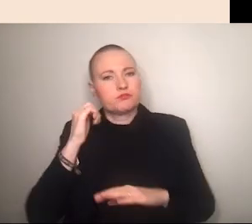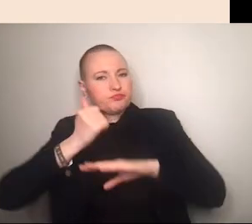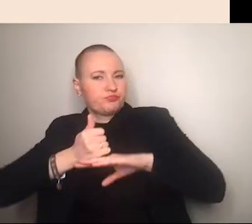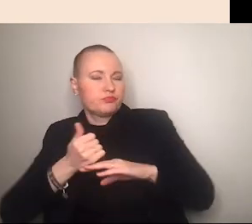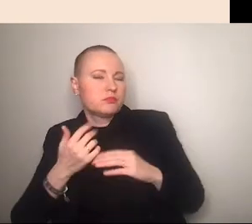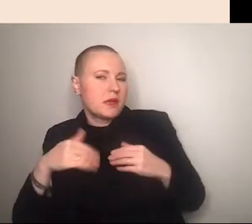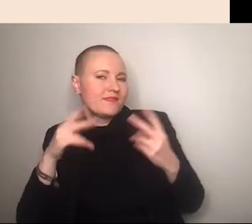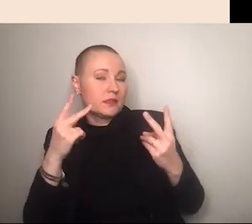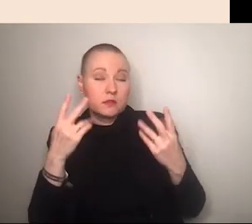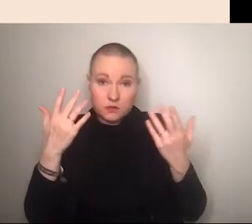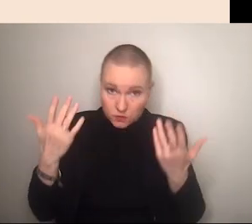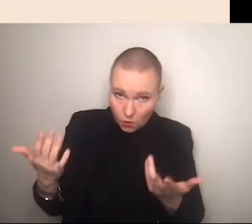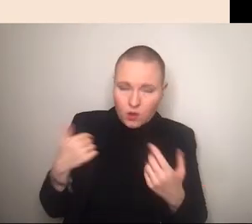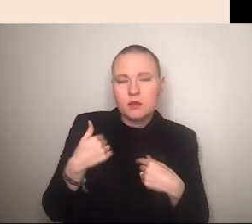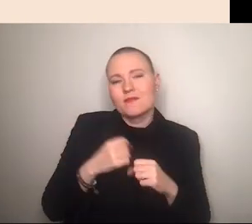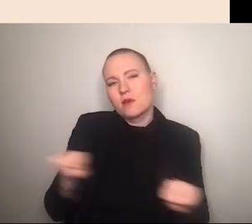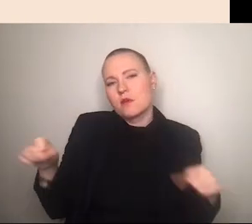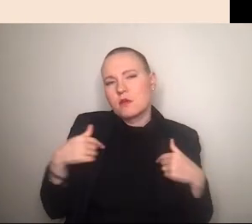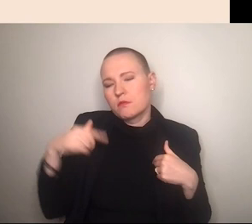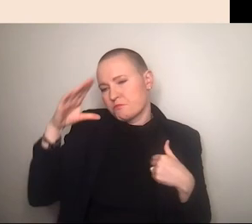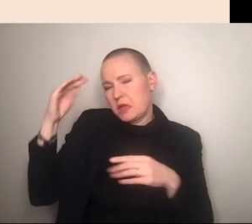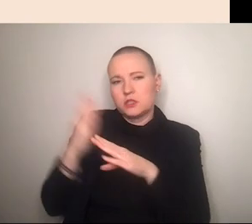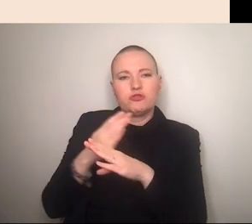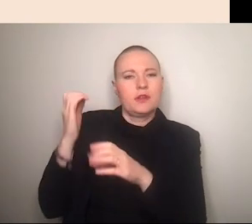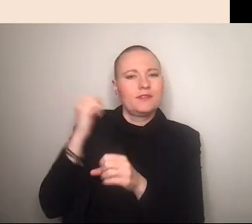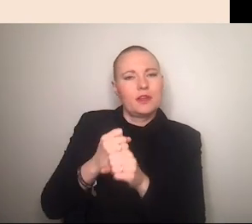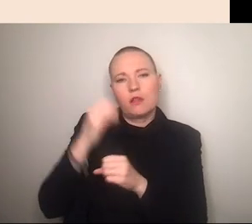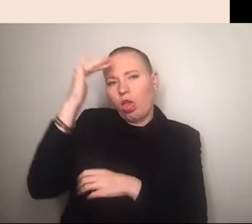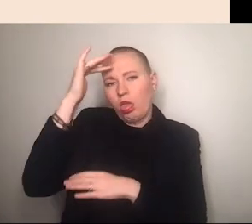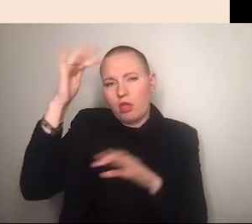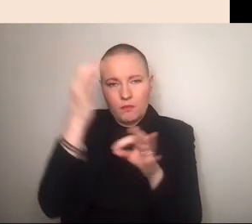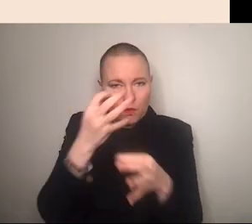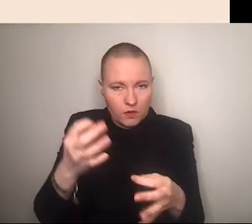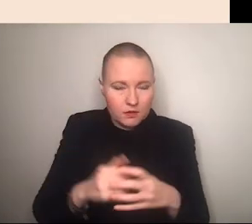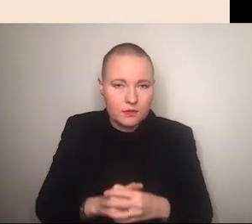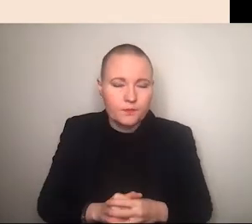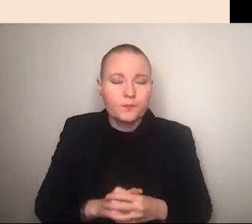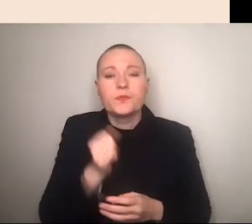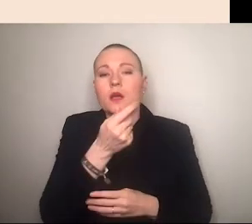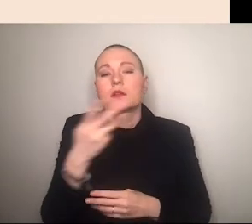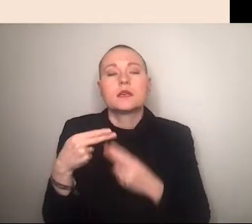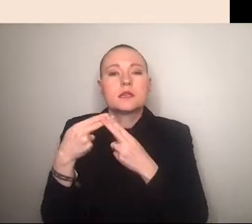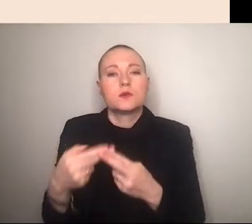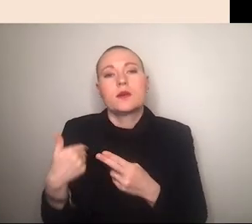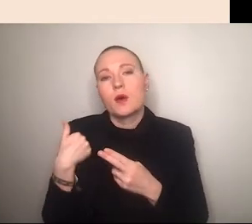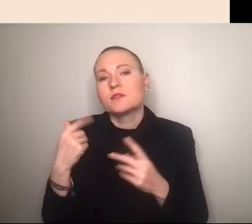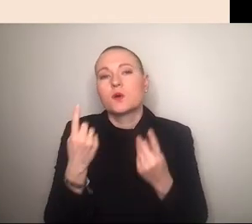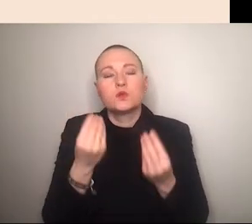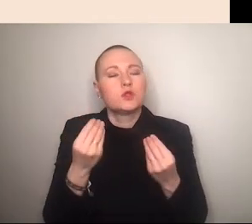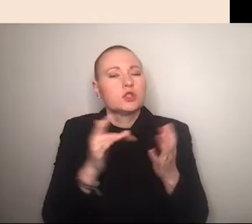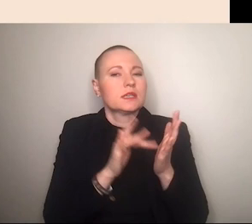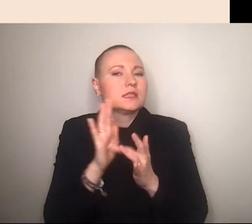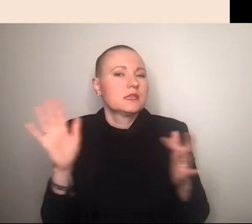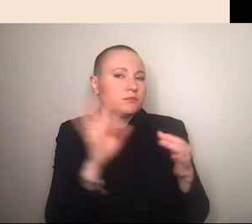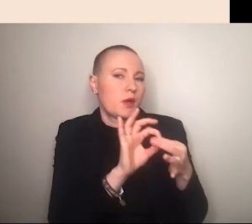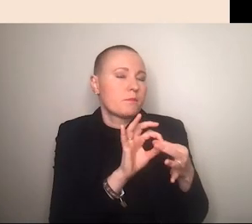vermeintlichen weg zur befreiung einiger dieser schwert weis sind auch stark verbunden mit christlichen influencerinnen häufig